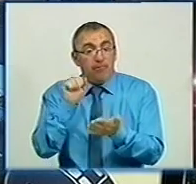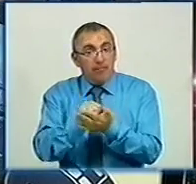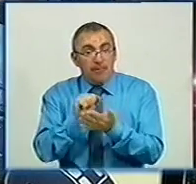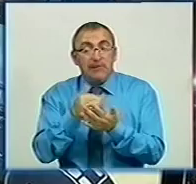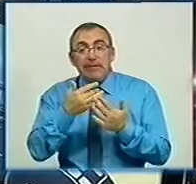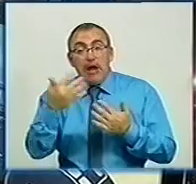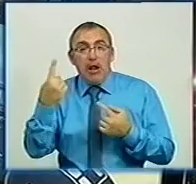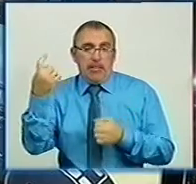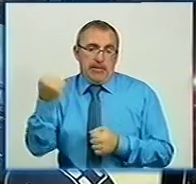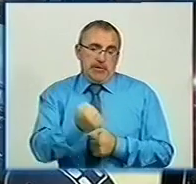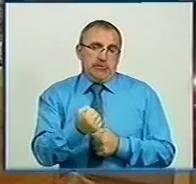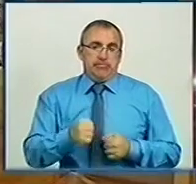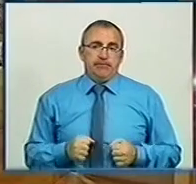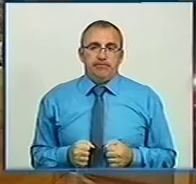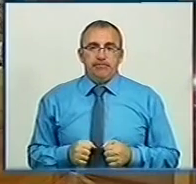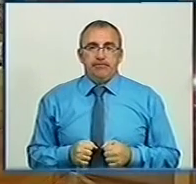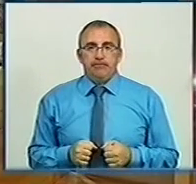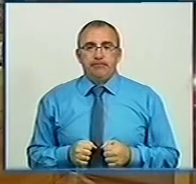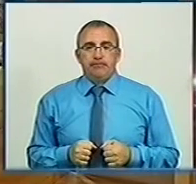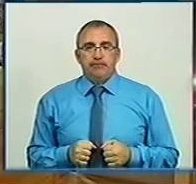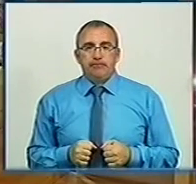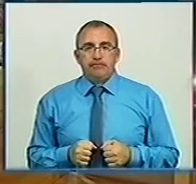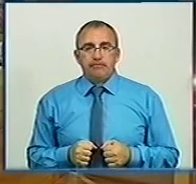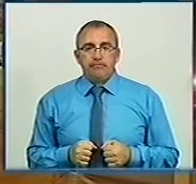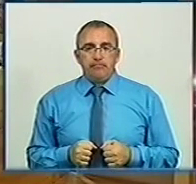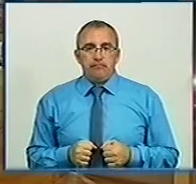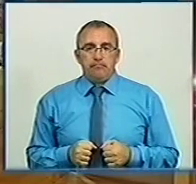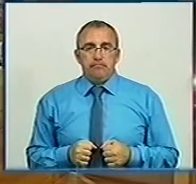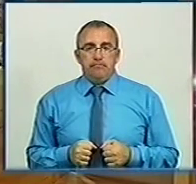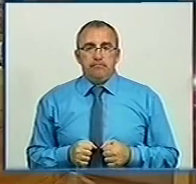декілька тижнів. Марія Староста, Анатолій Басистий. День за днем.